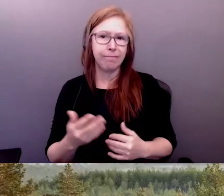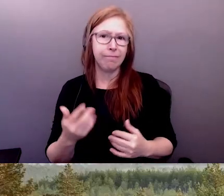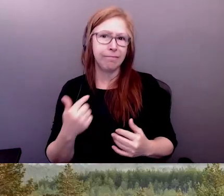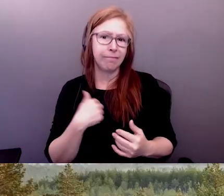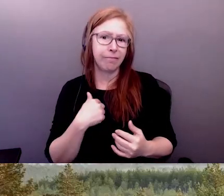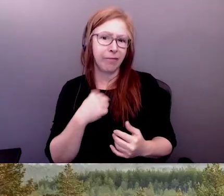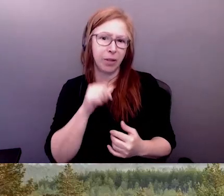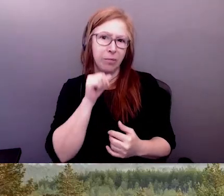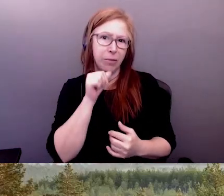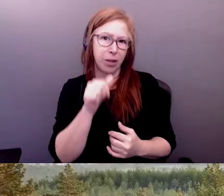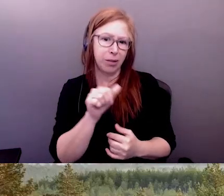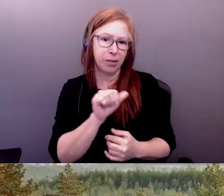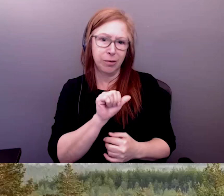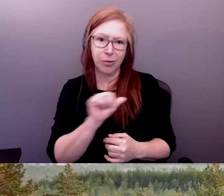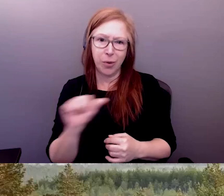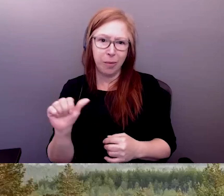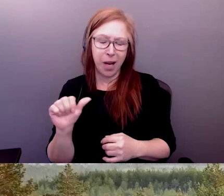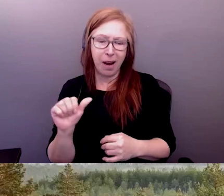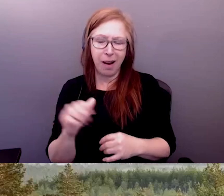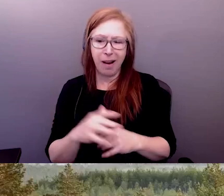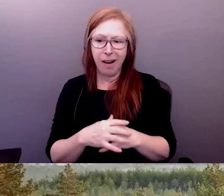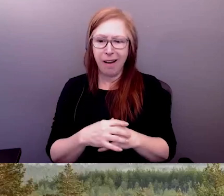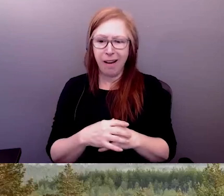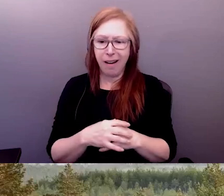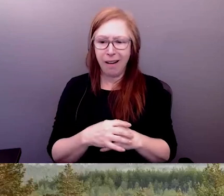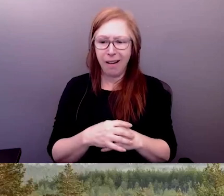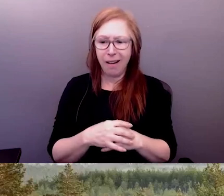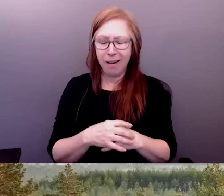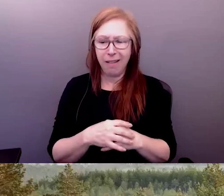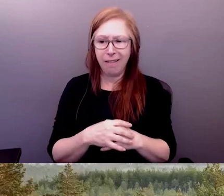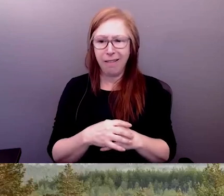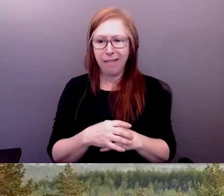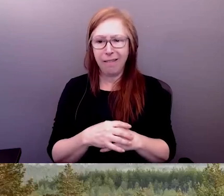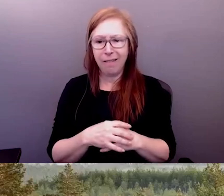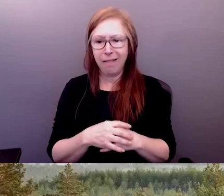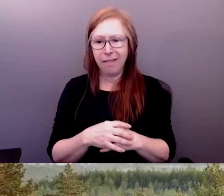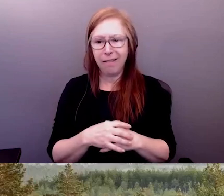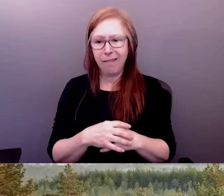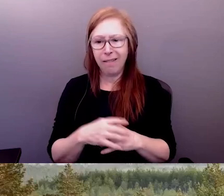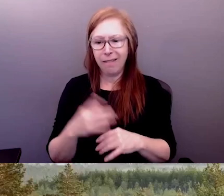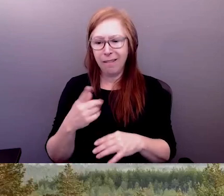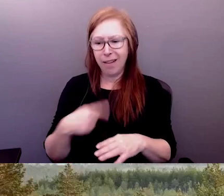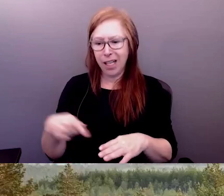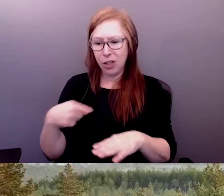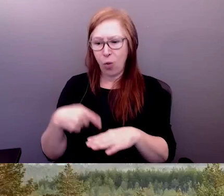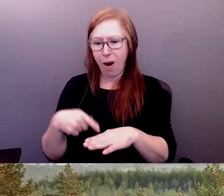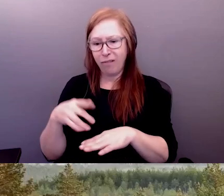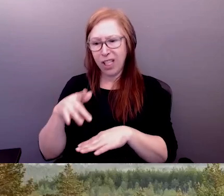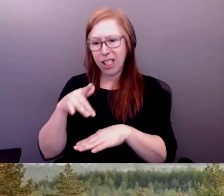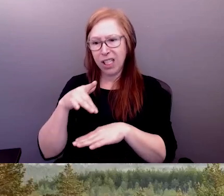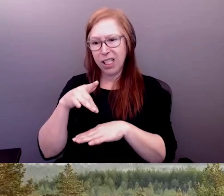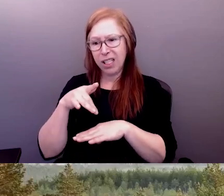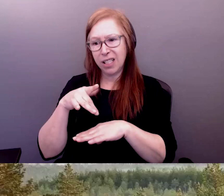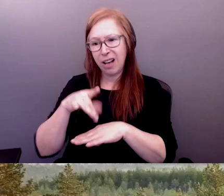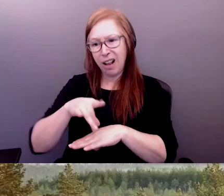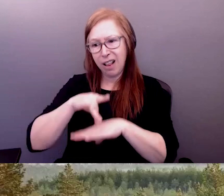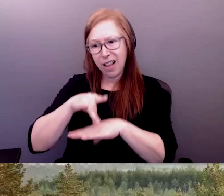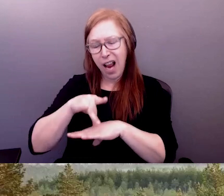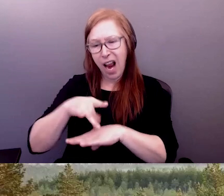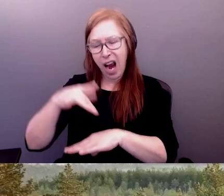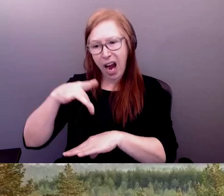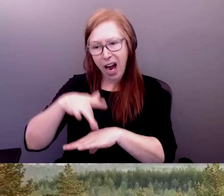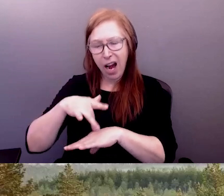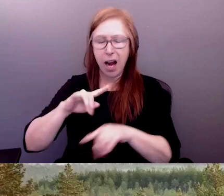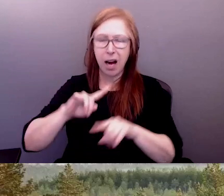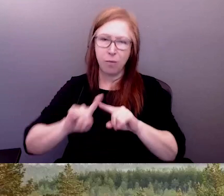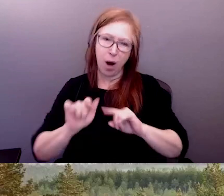heure et demie qui nous attend, dans laquelle on va apprendre les uns des autres. Les paroles d'aide